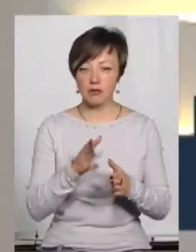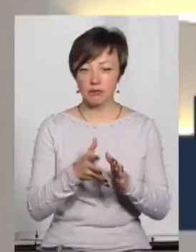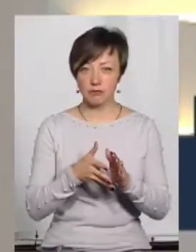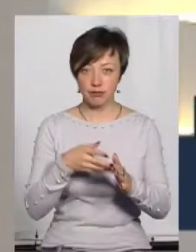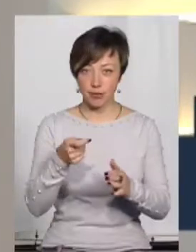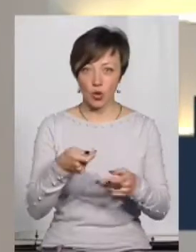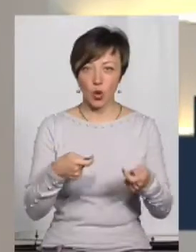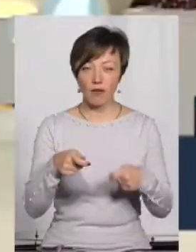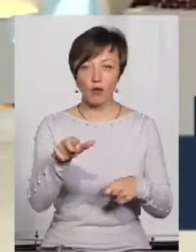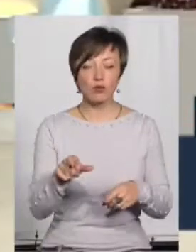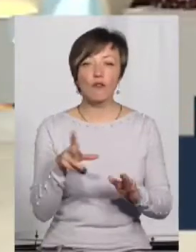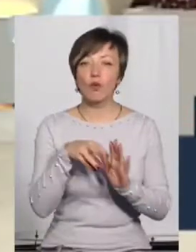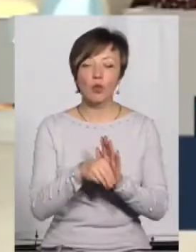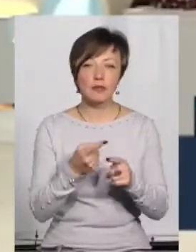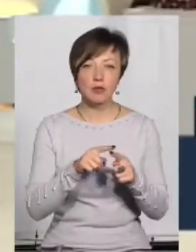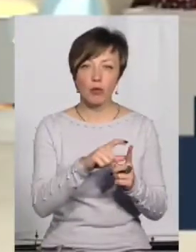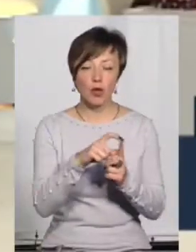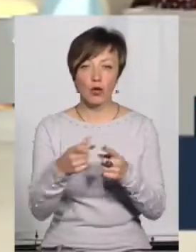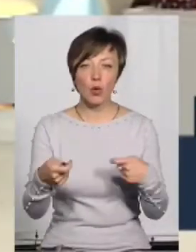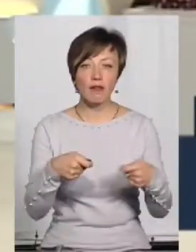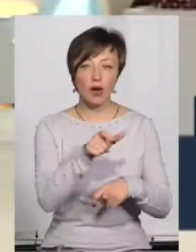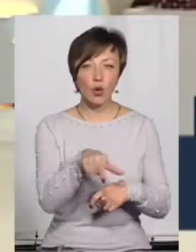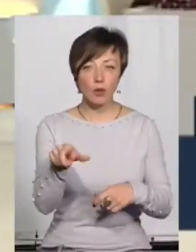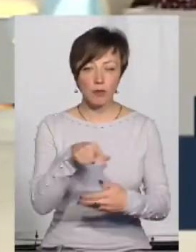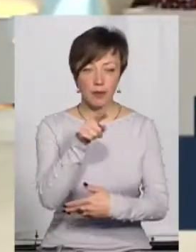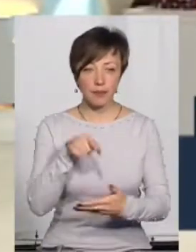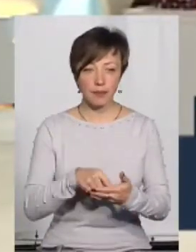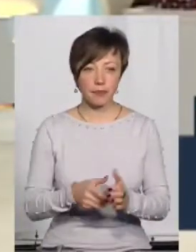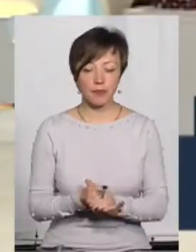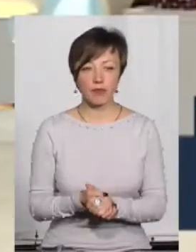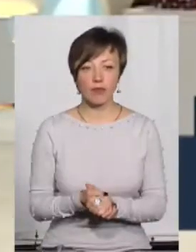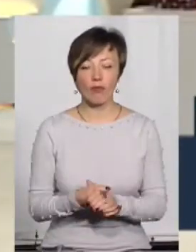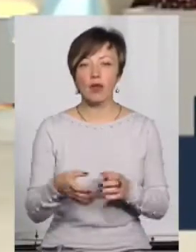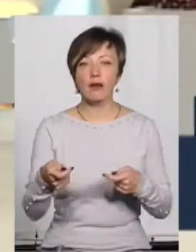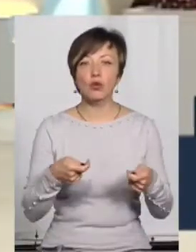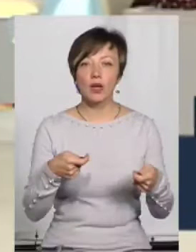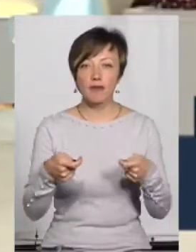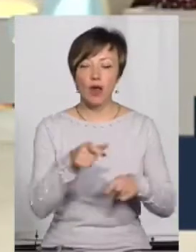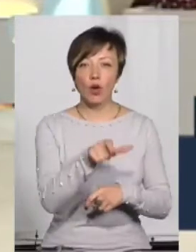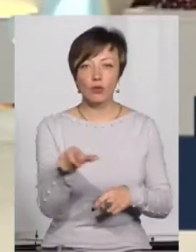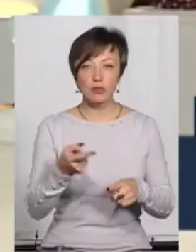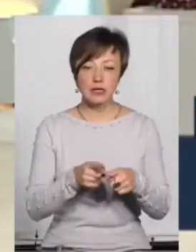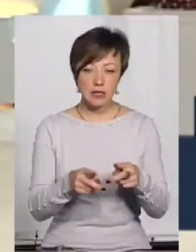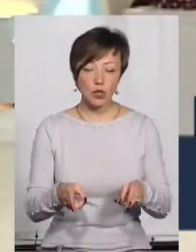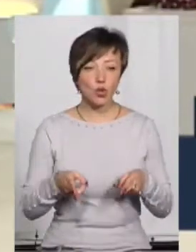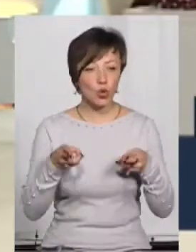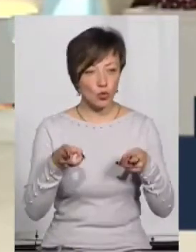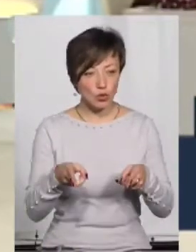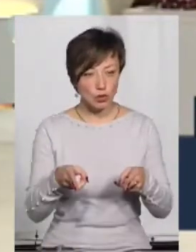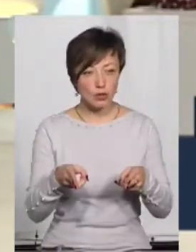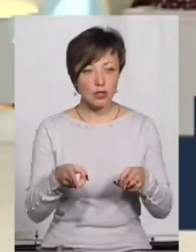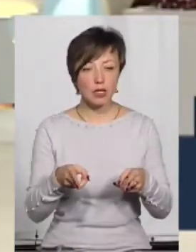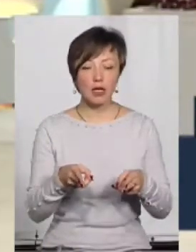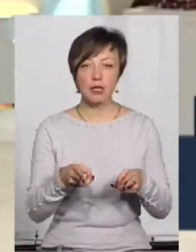людьми. Пані Оксано, що входить у це поняття торгівля людьми? Торгівля людьми – це кримінальний злочин, і він